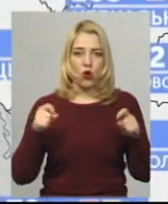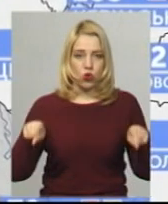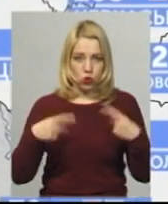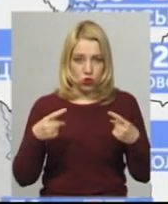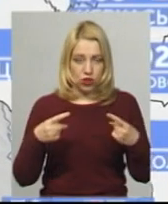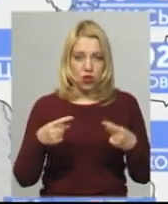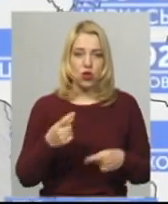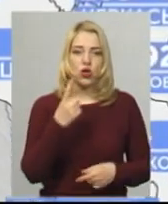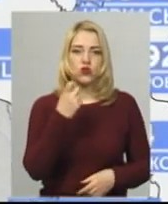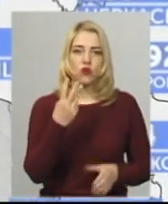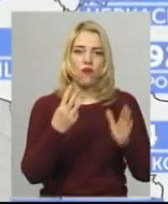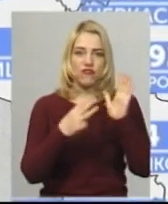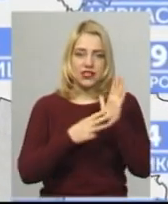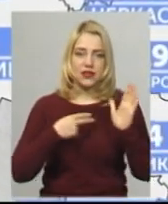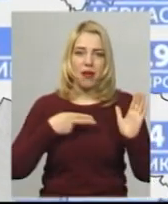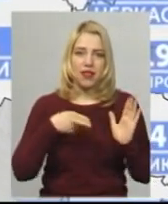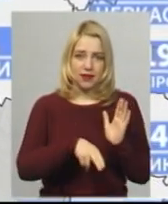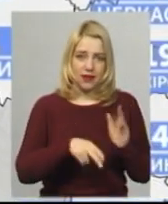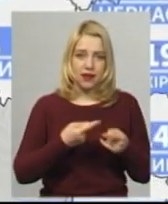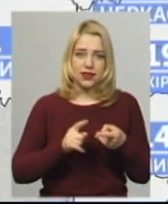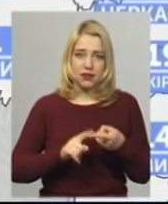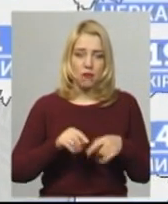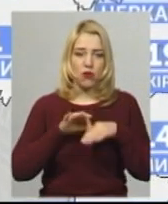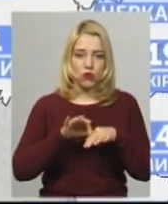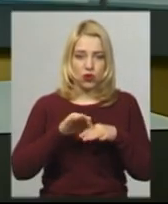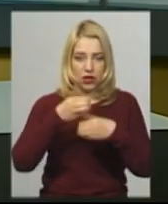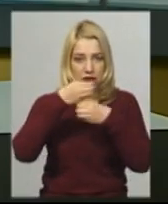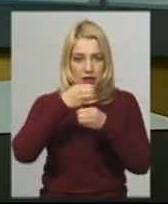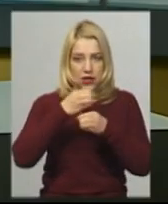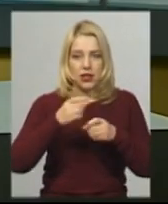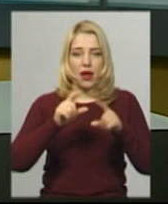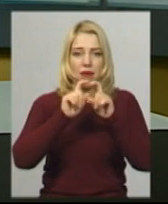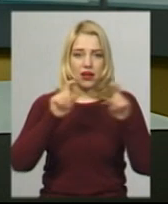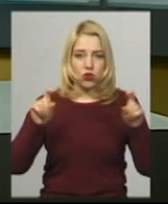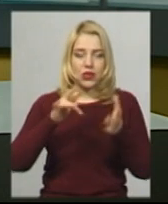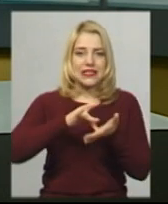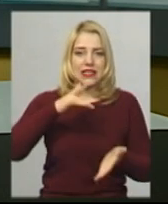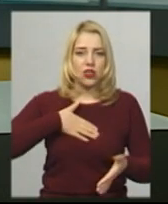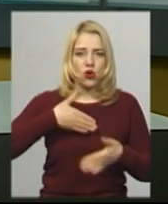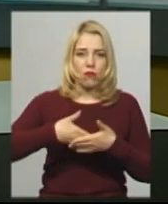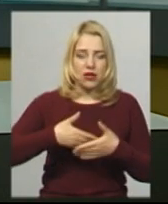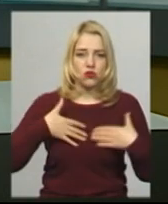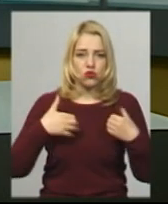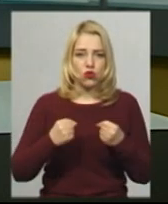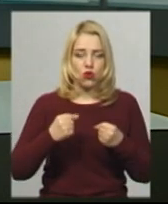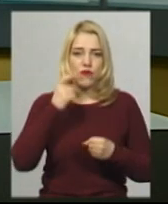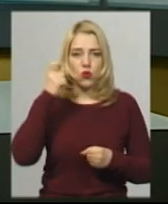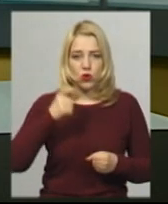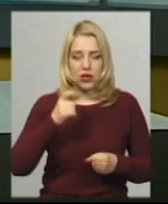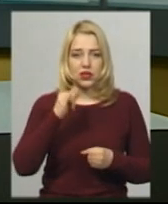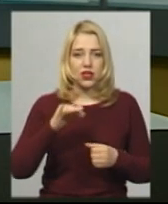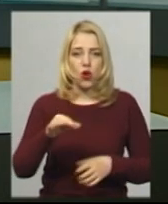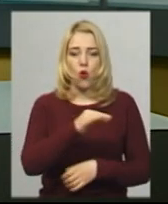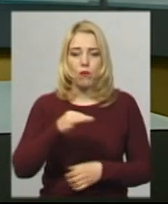108 – летальних. Дослідження проводилися вірусологічною референс-лабораторією Центру громадського здоров'я України, а також